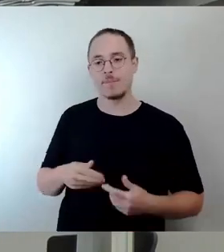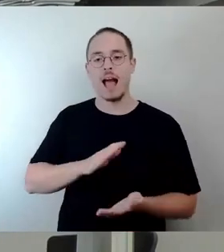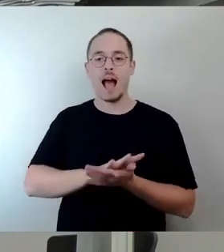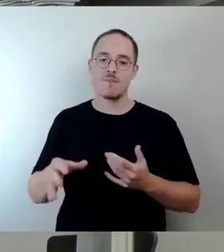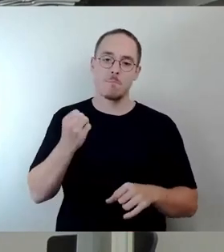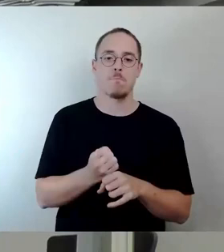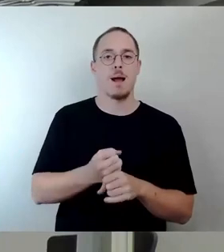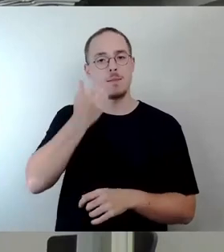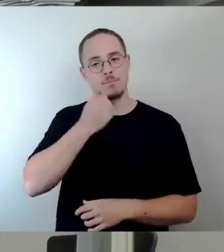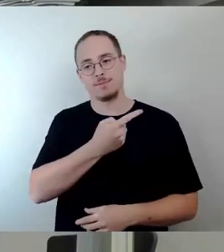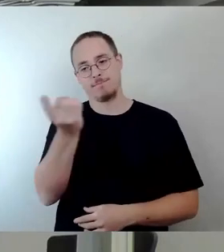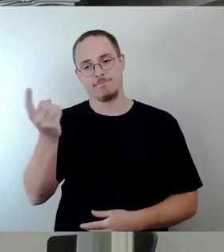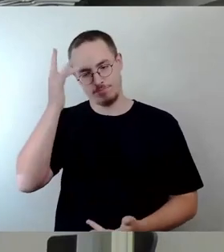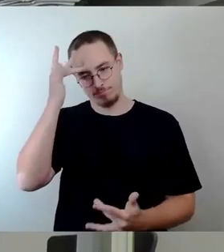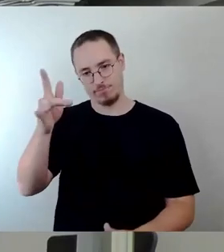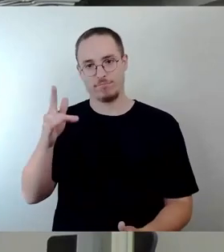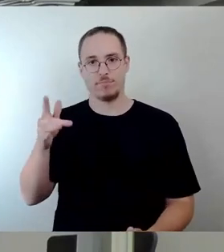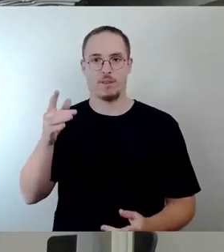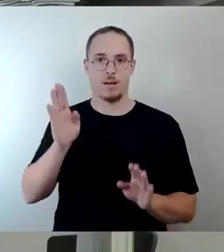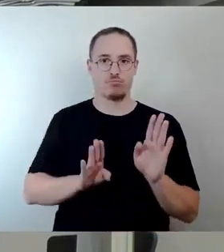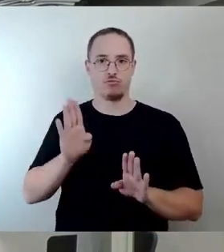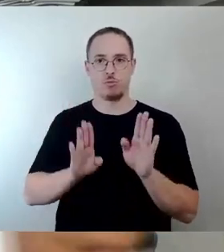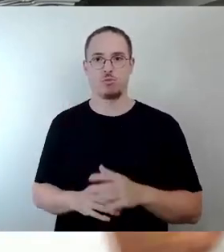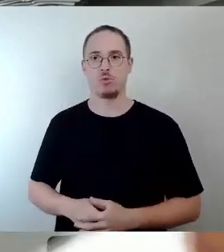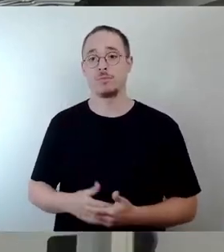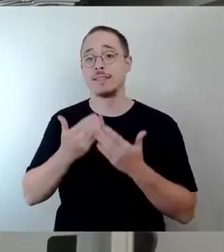sich den Ausschuss geben Vielen Dank.